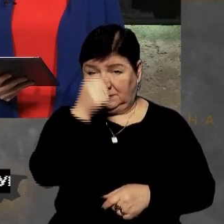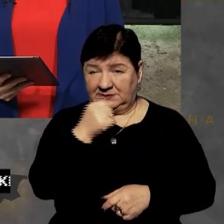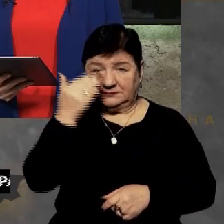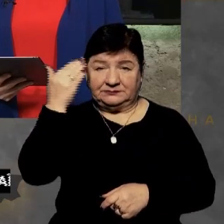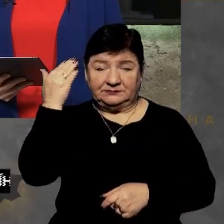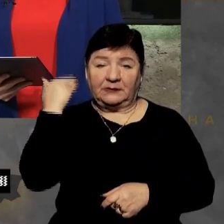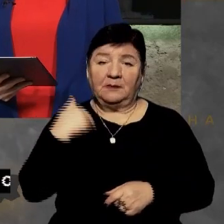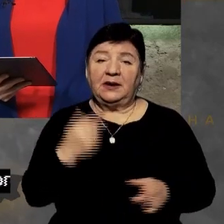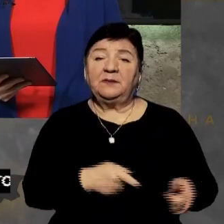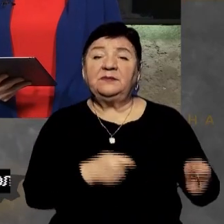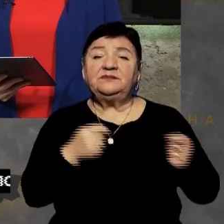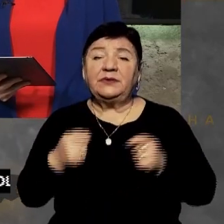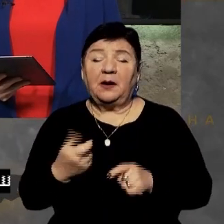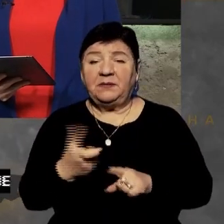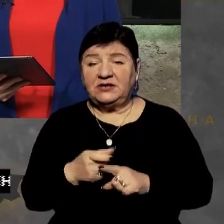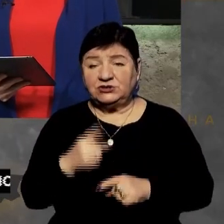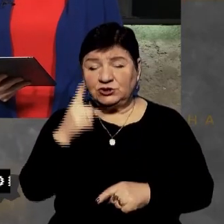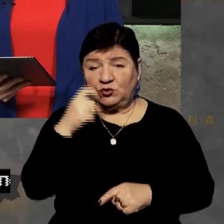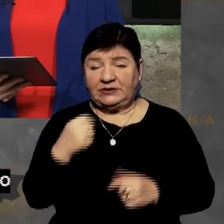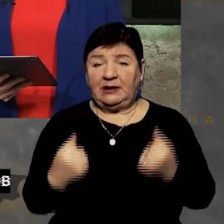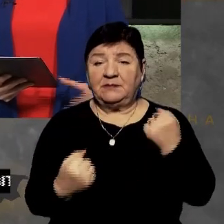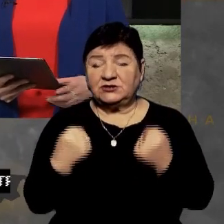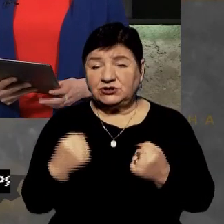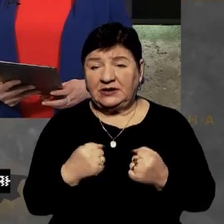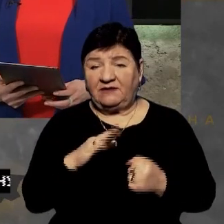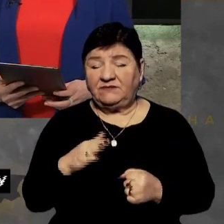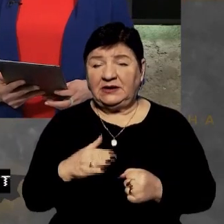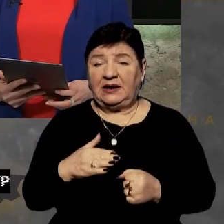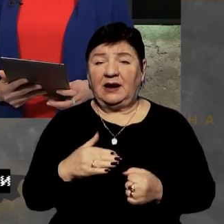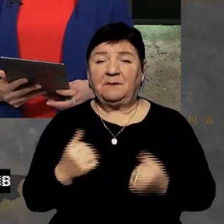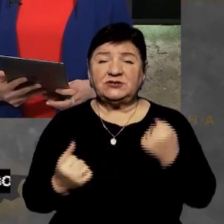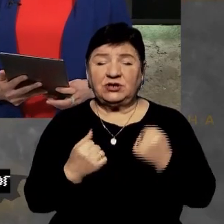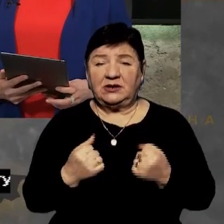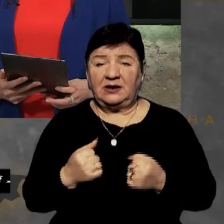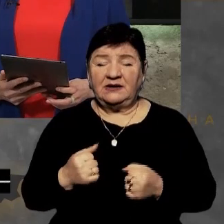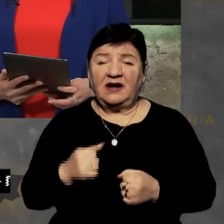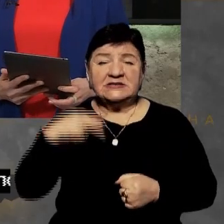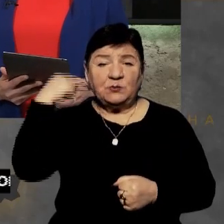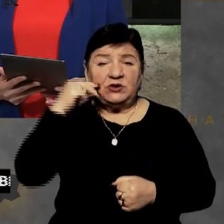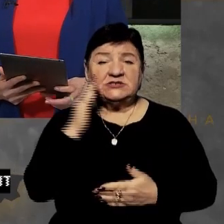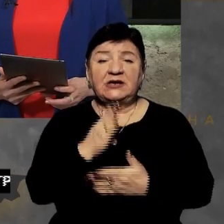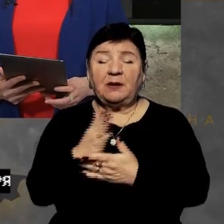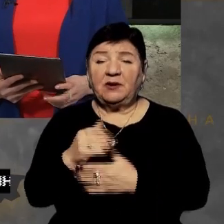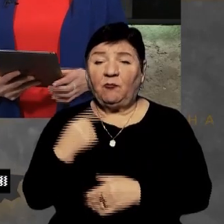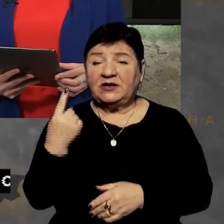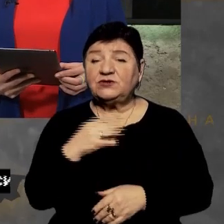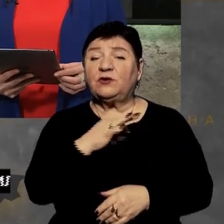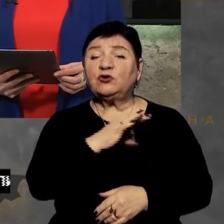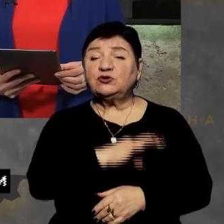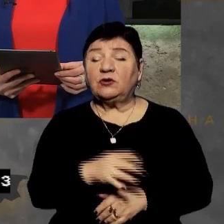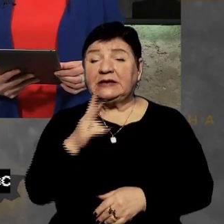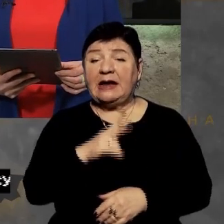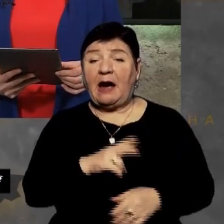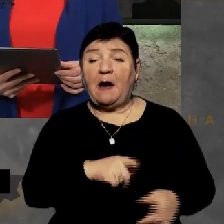назад, що їм підвезли більше сотні пікапів. І внедорожніка всюди на запорізький напрямок, вони теж їх використовують для